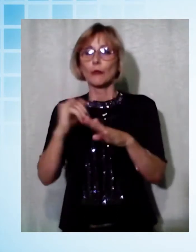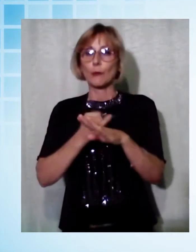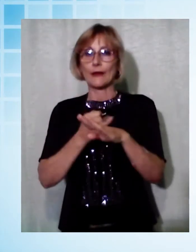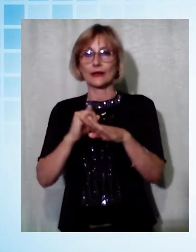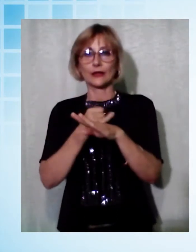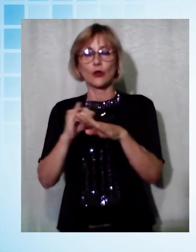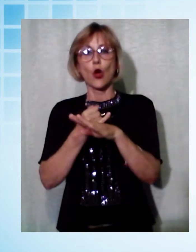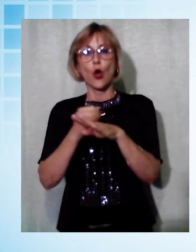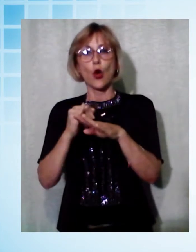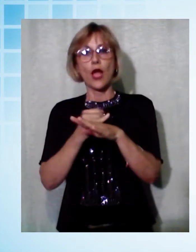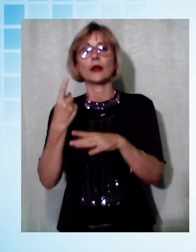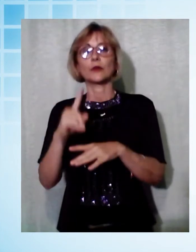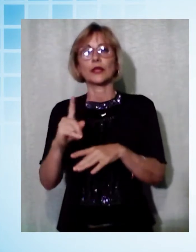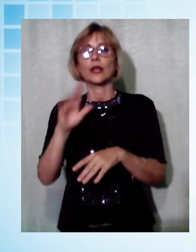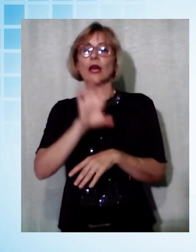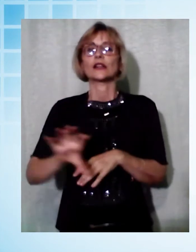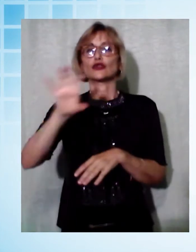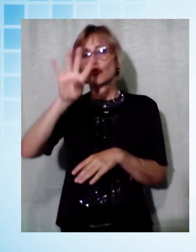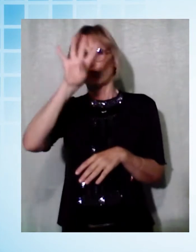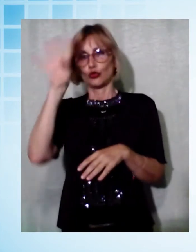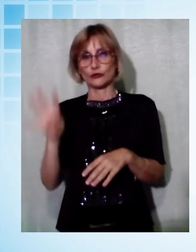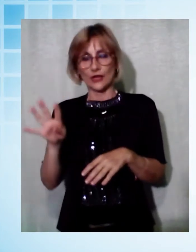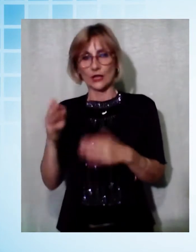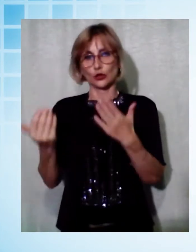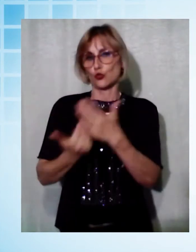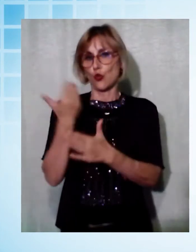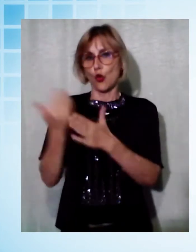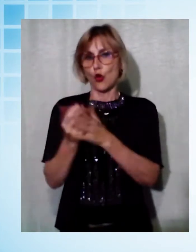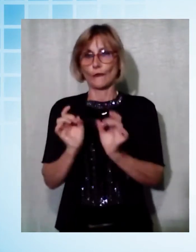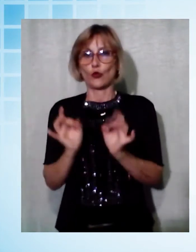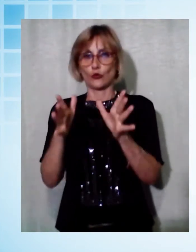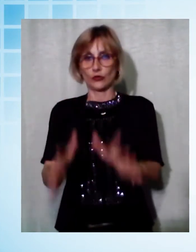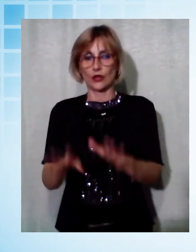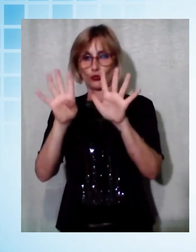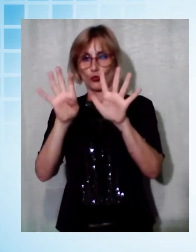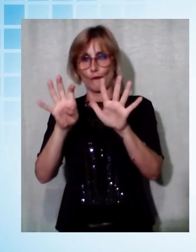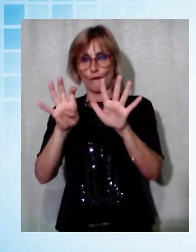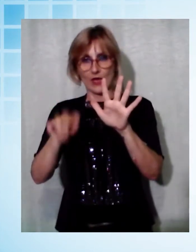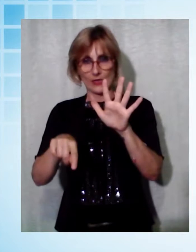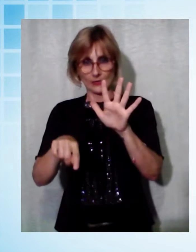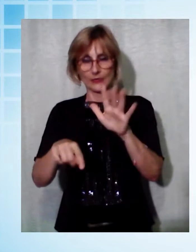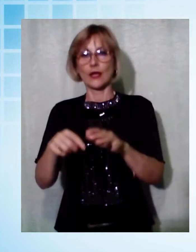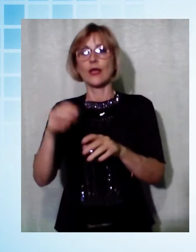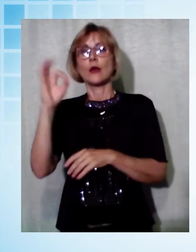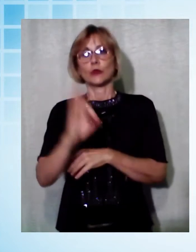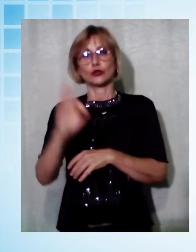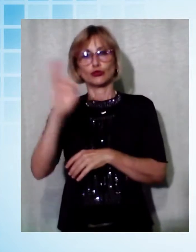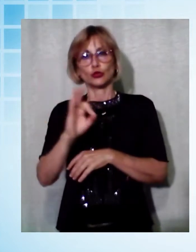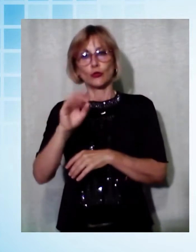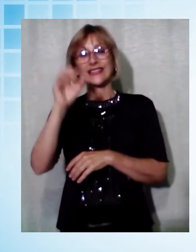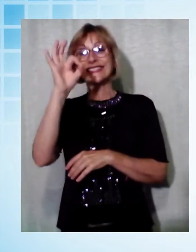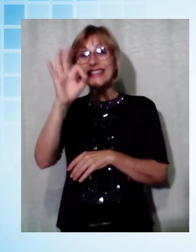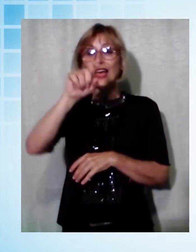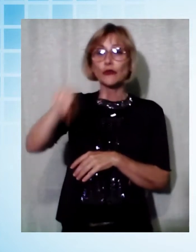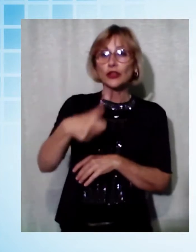relativo alla regione toscana. I nuovi contagiati sono 90 e il tasso di positività è allo